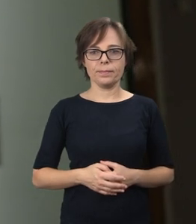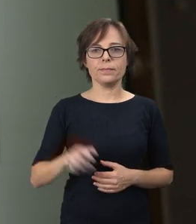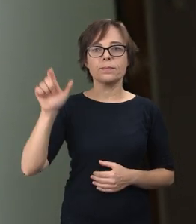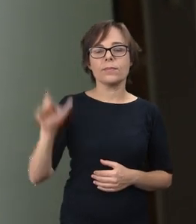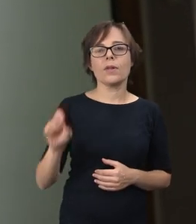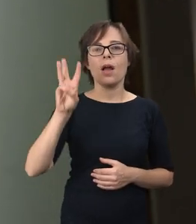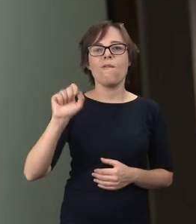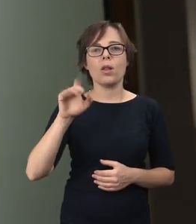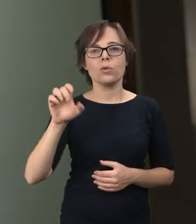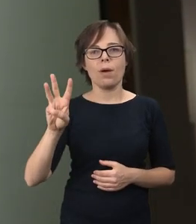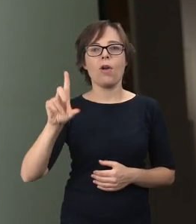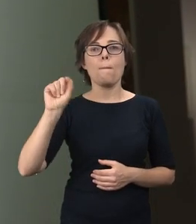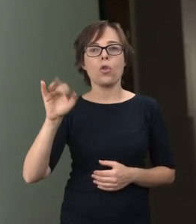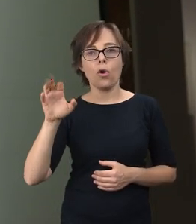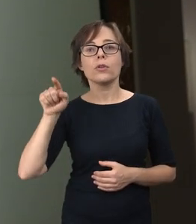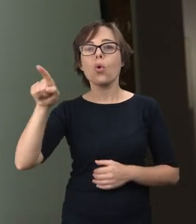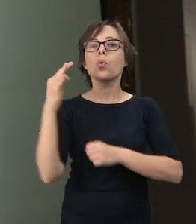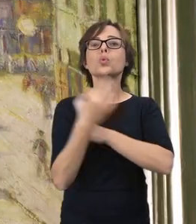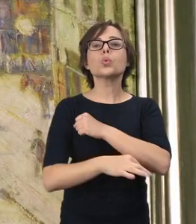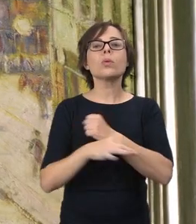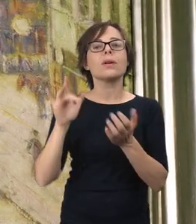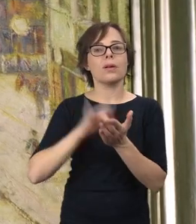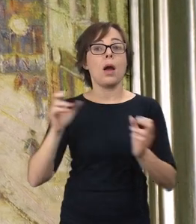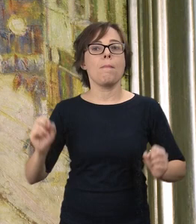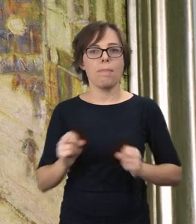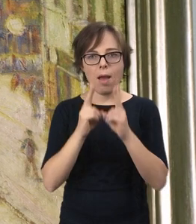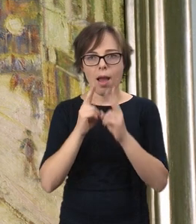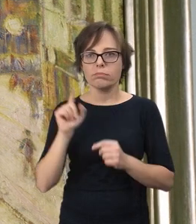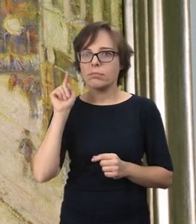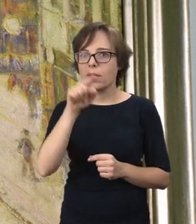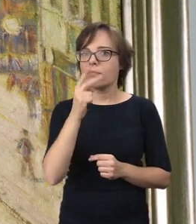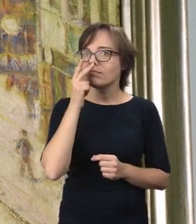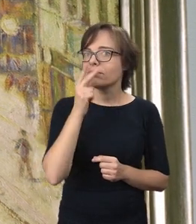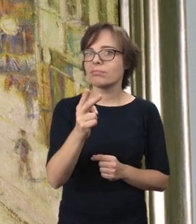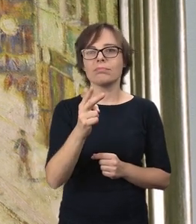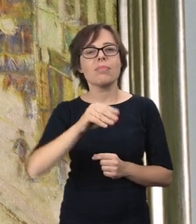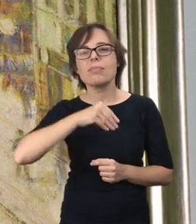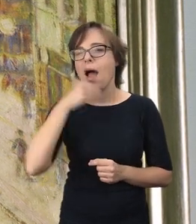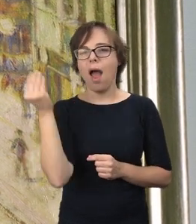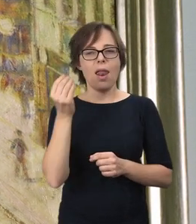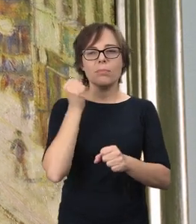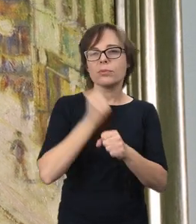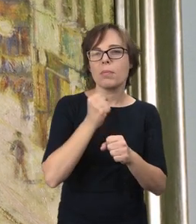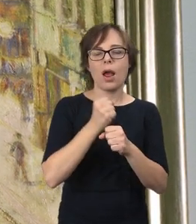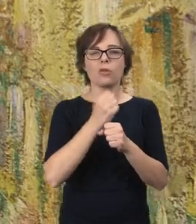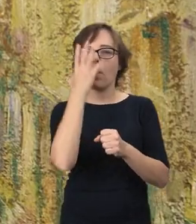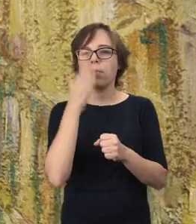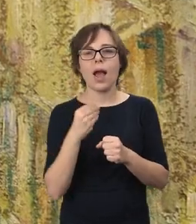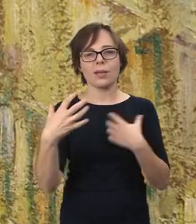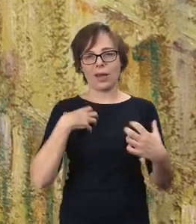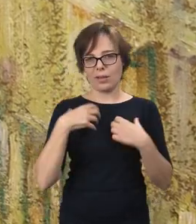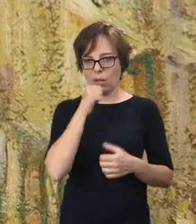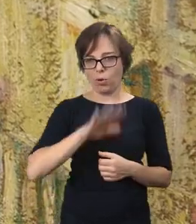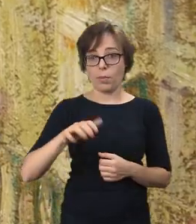Władysław Podkowiński za miejsce swoich studiów wybrał Paryż, gdzie poznał najlepsze prace europejskich artystów. W